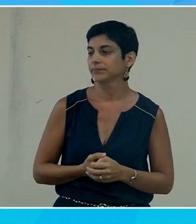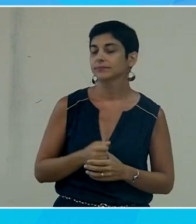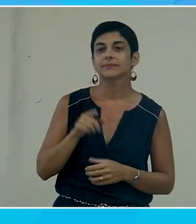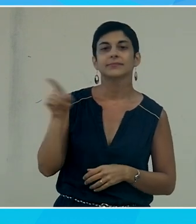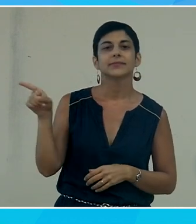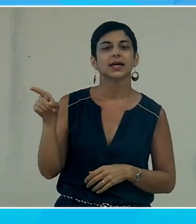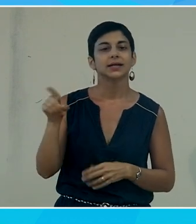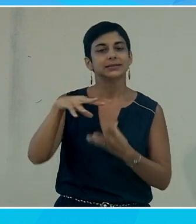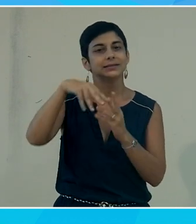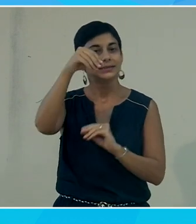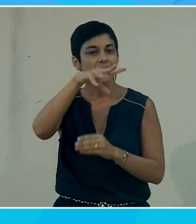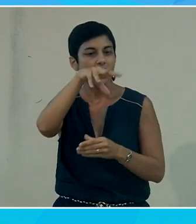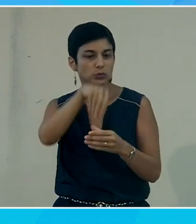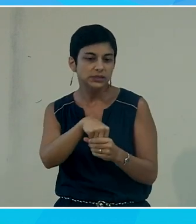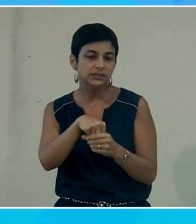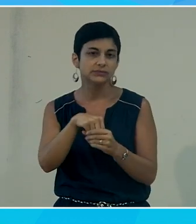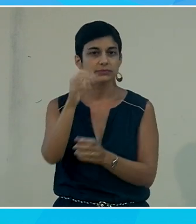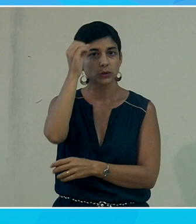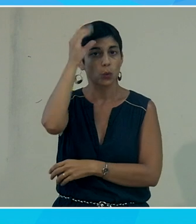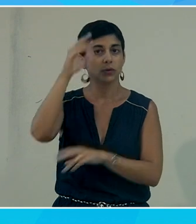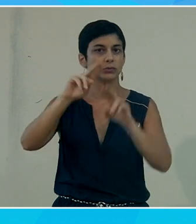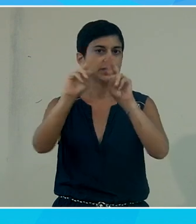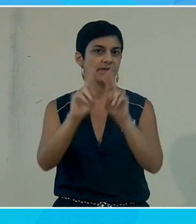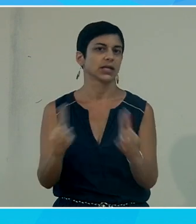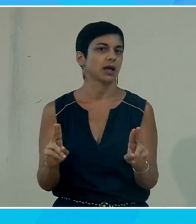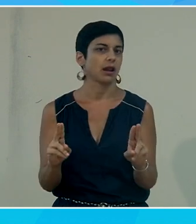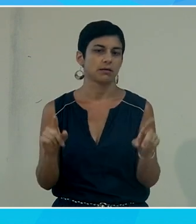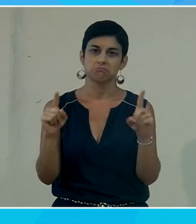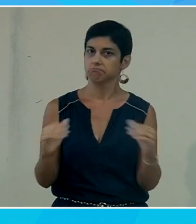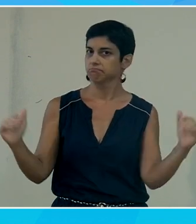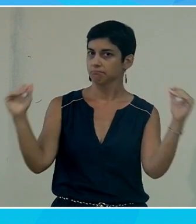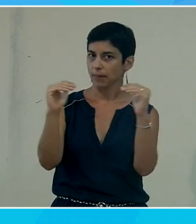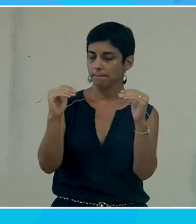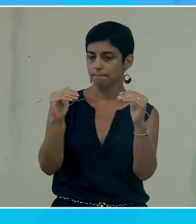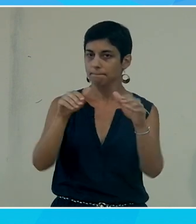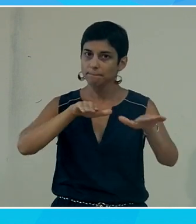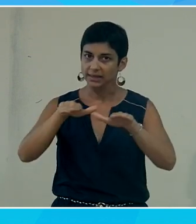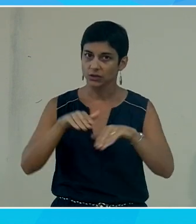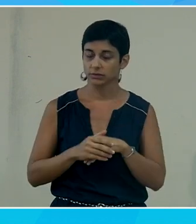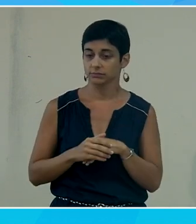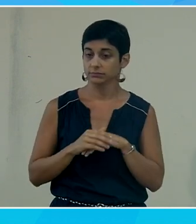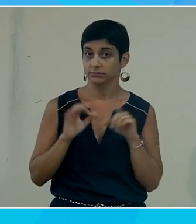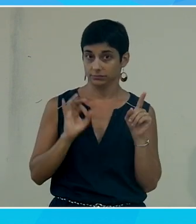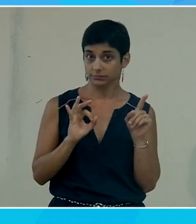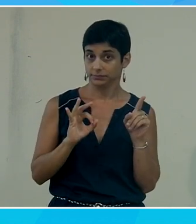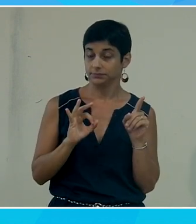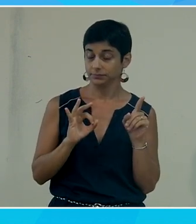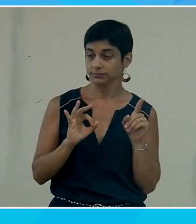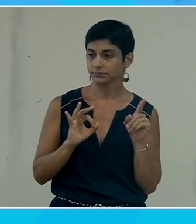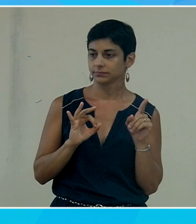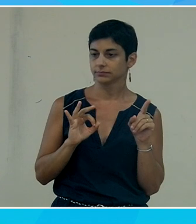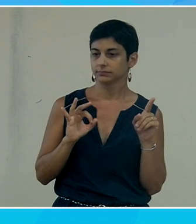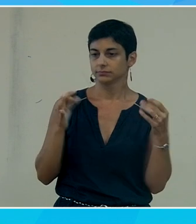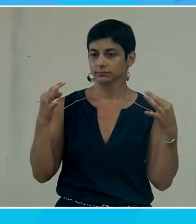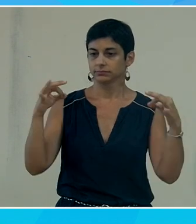design inclusif ou conception ou conception universelle on est sur la même la même démarche exactement ce qui est intéressant c'est la